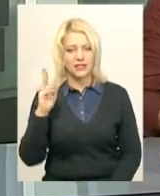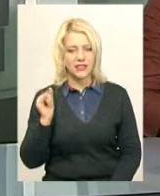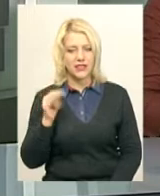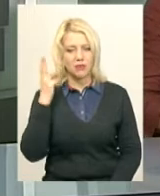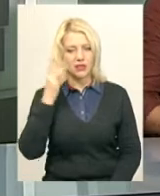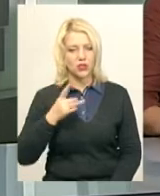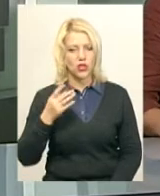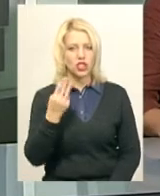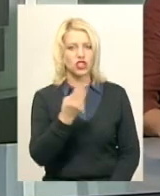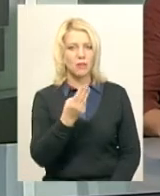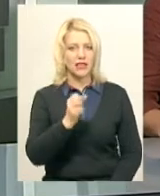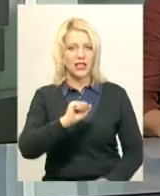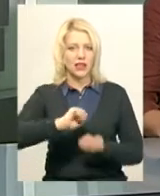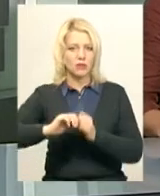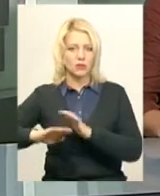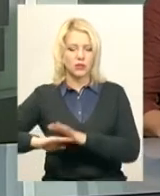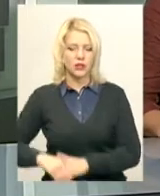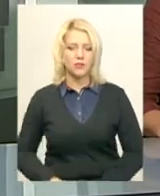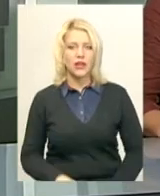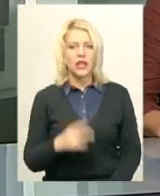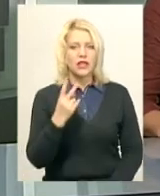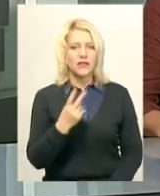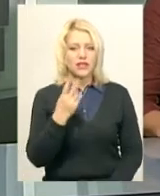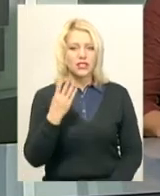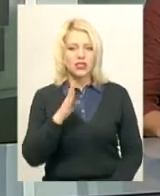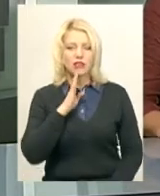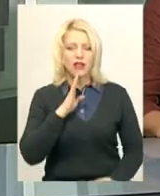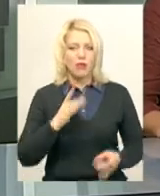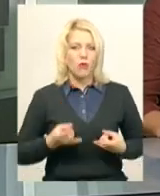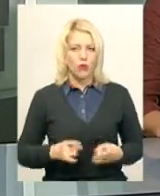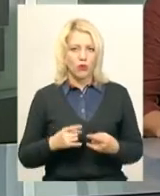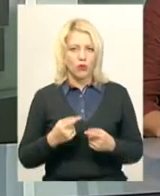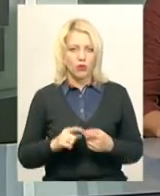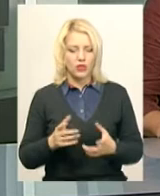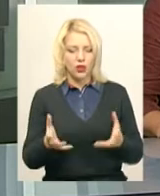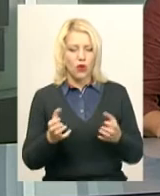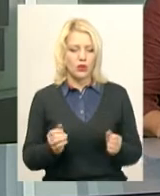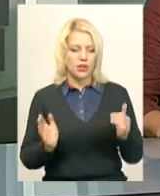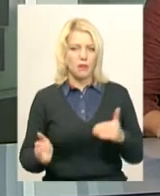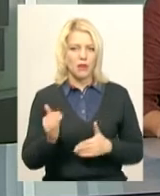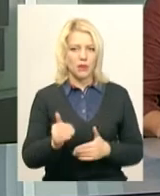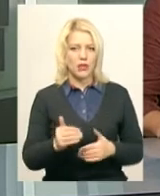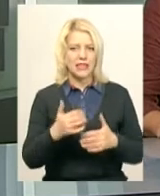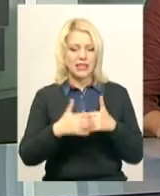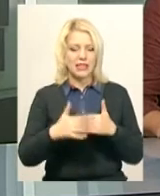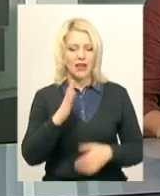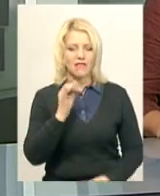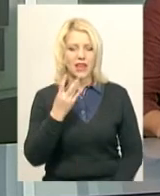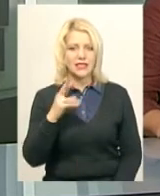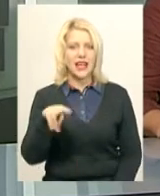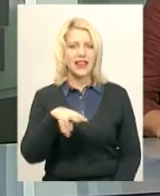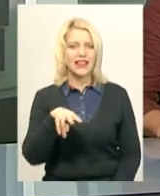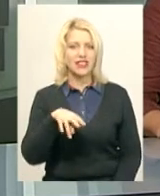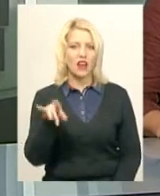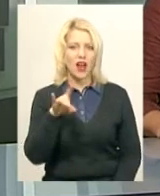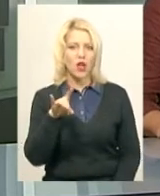-Подільського. 24 породіллі отримали пакунки малюка з середини вересня у Литичівській районній лікарні.